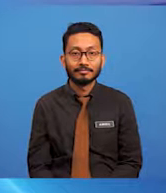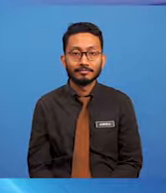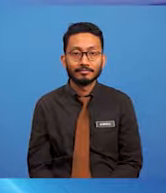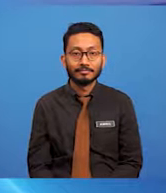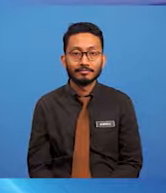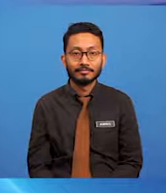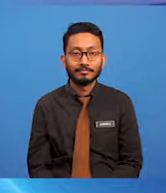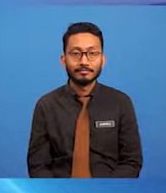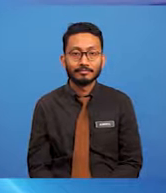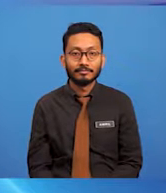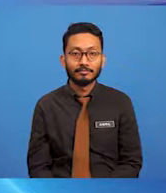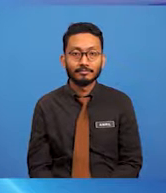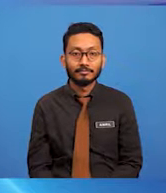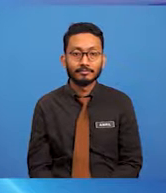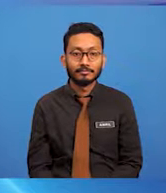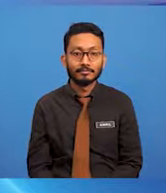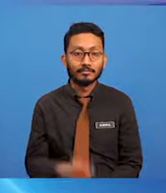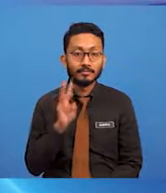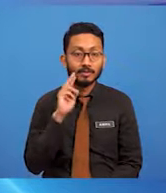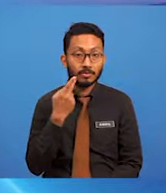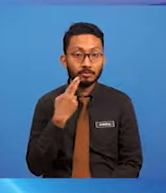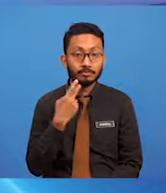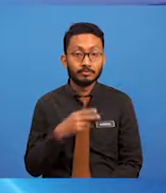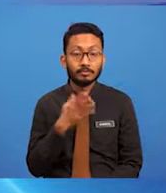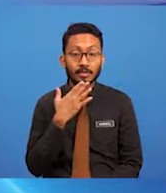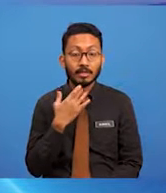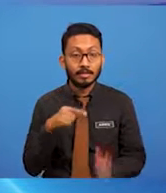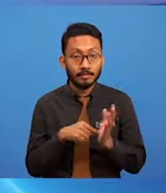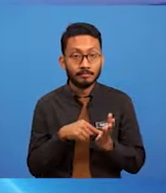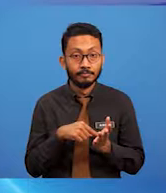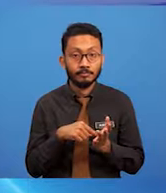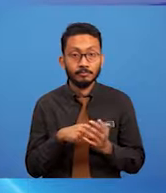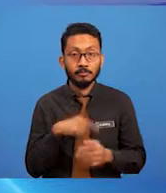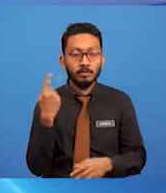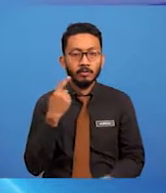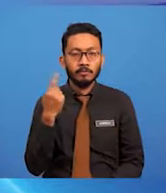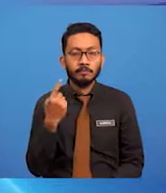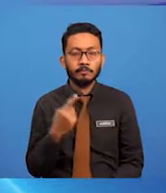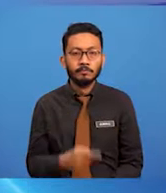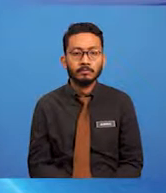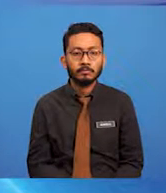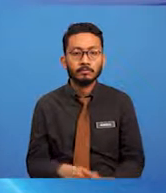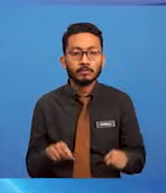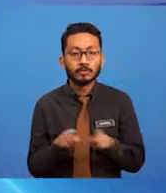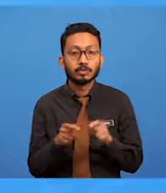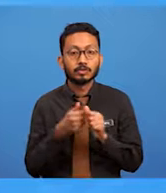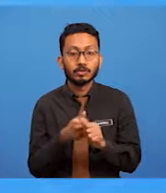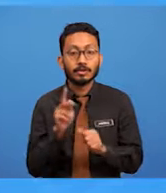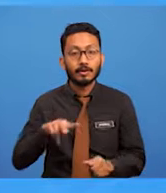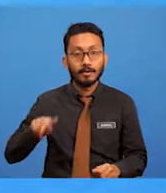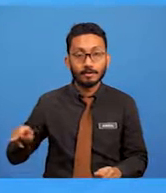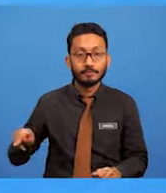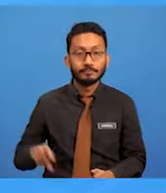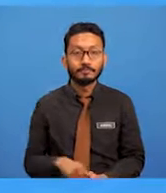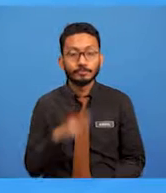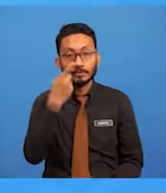Konsep warna ini selalu disinonimkan dengan kanak-kanak kerana ciri